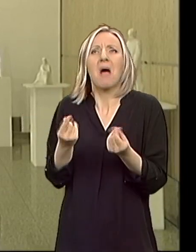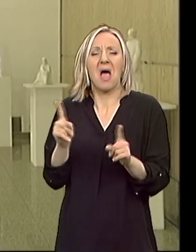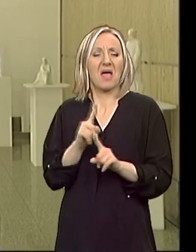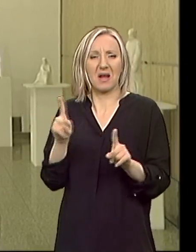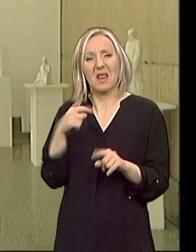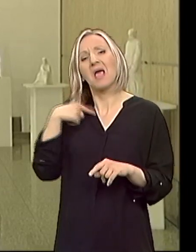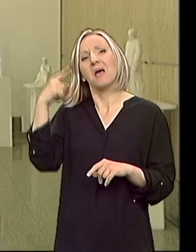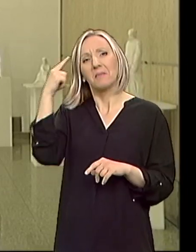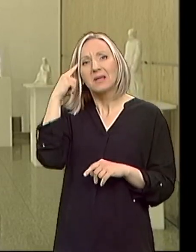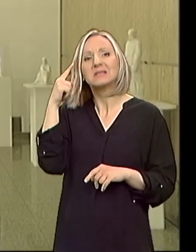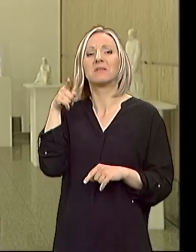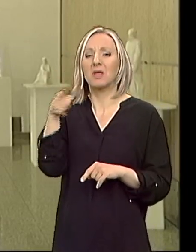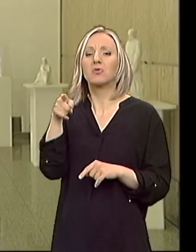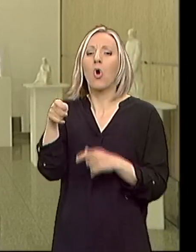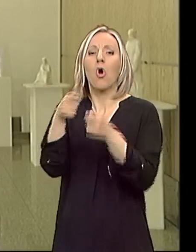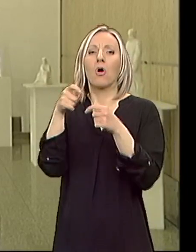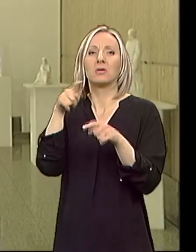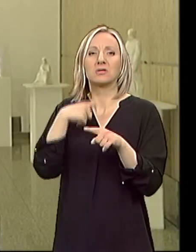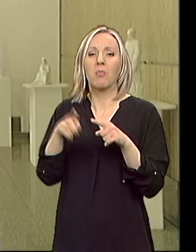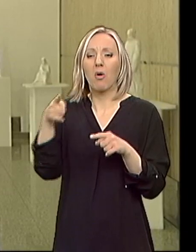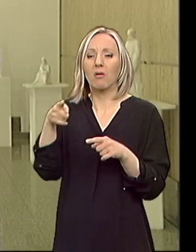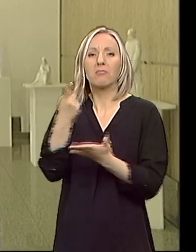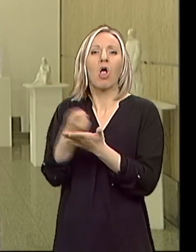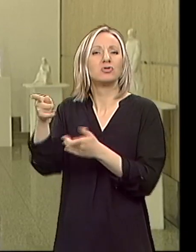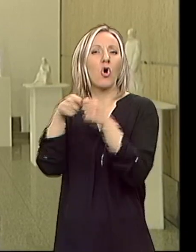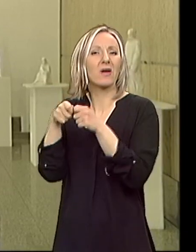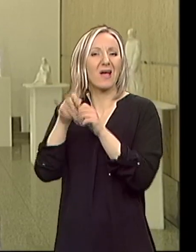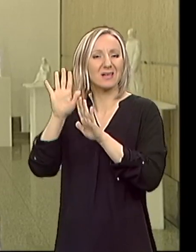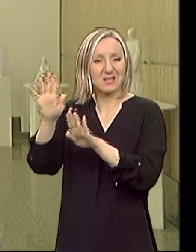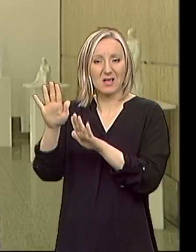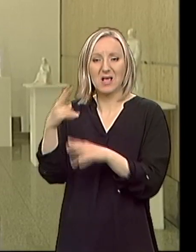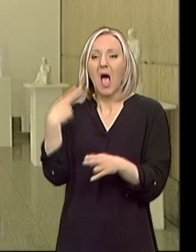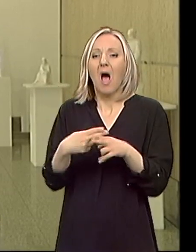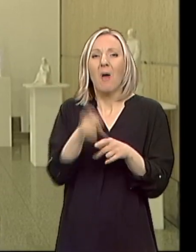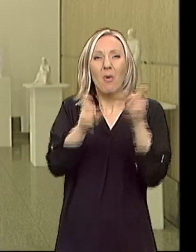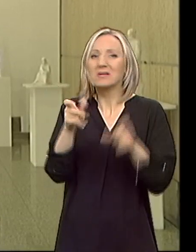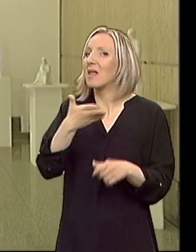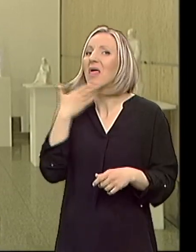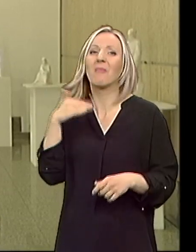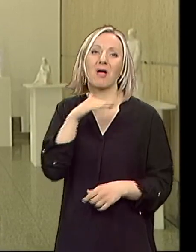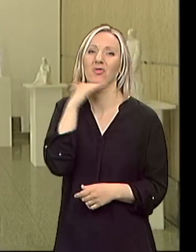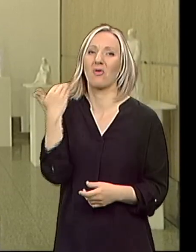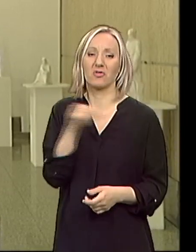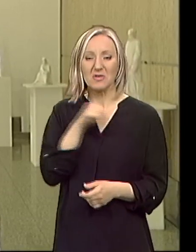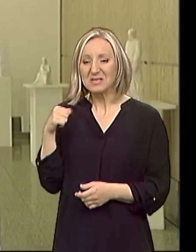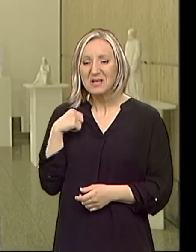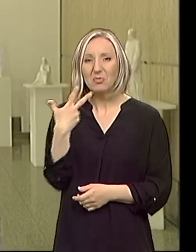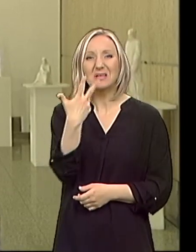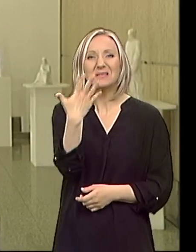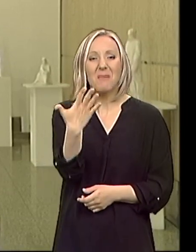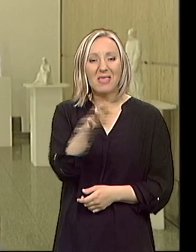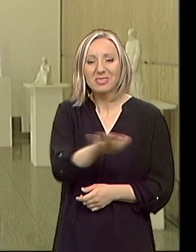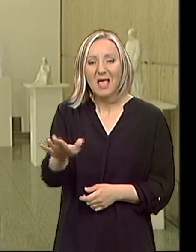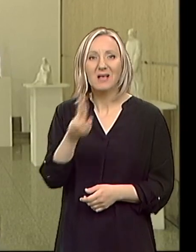pitanje možda čak i organizacije. Obolilih nema previš u Srbiji, ima ih svega 35-oro koji